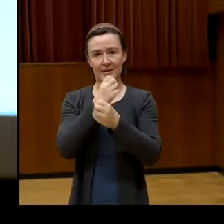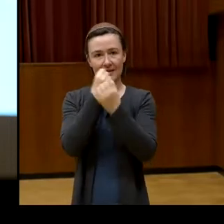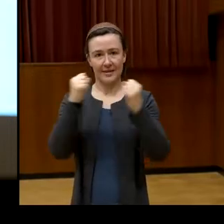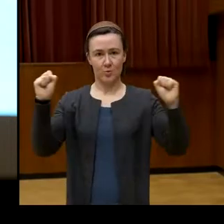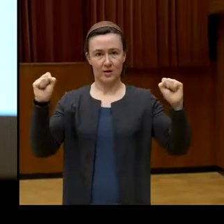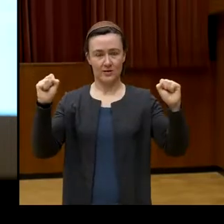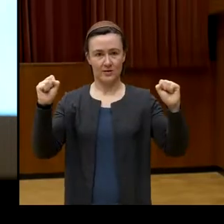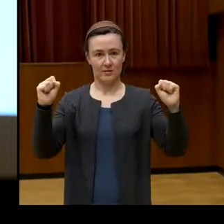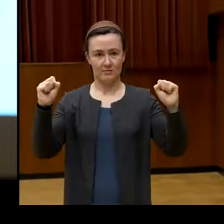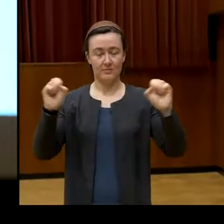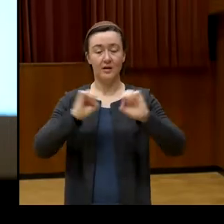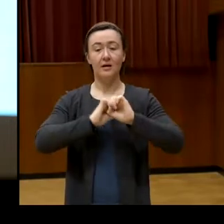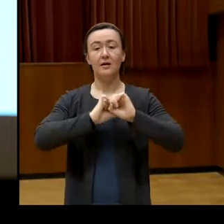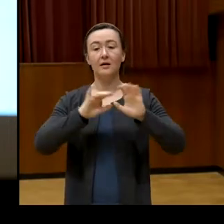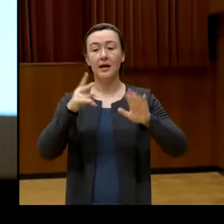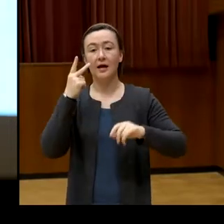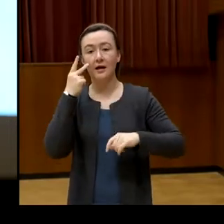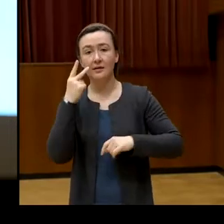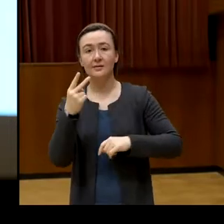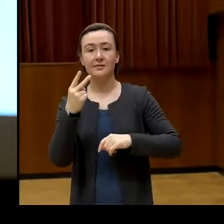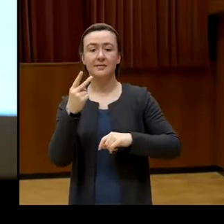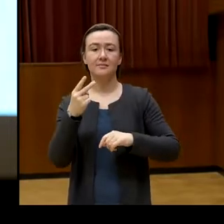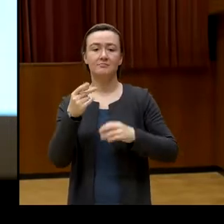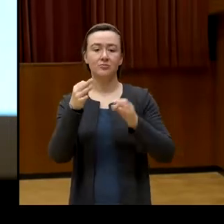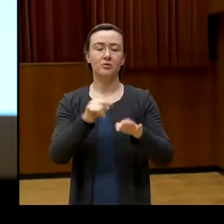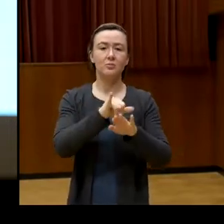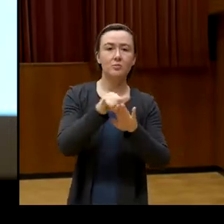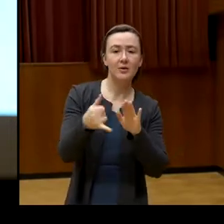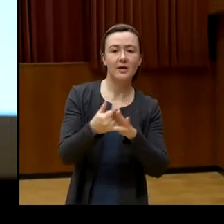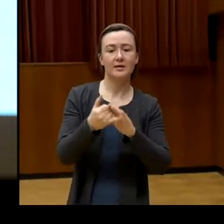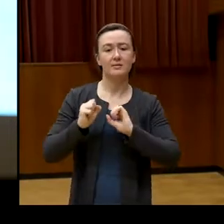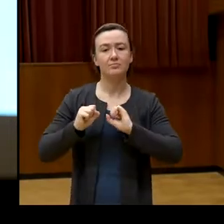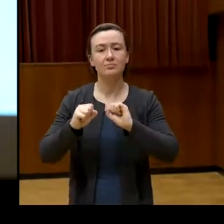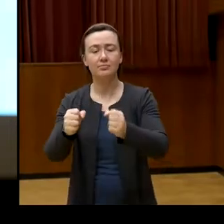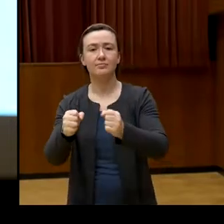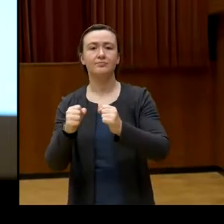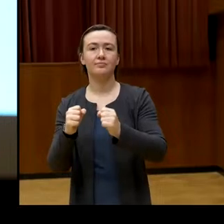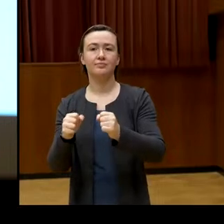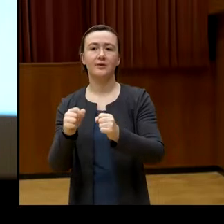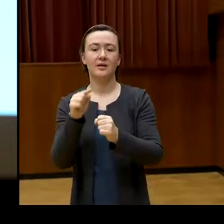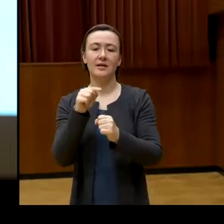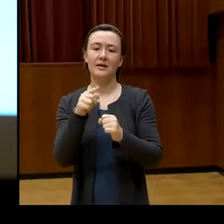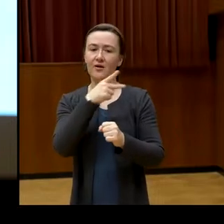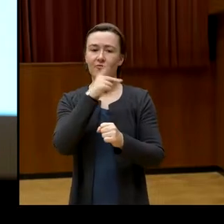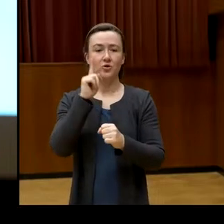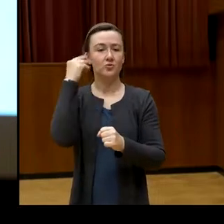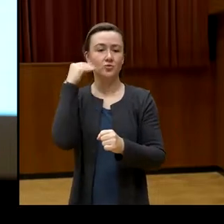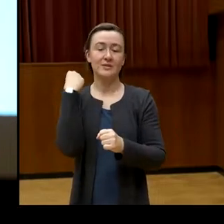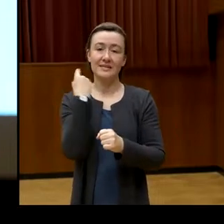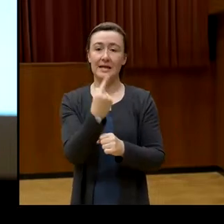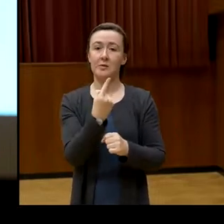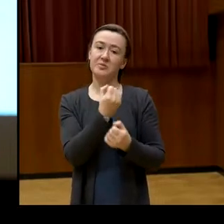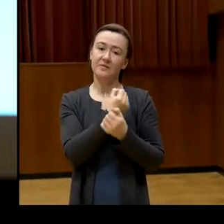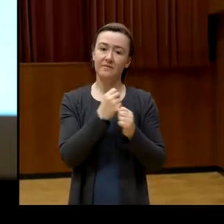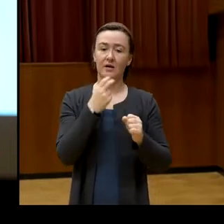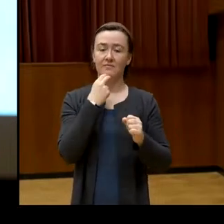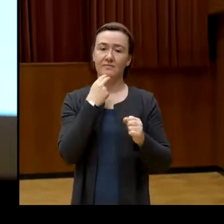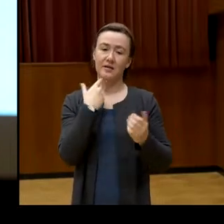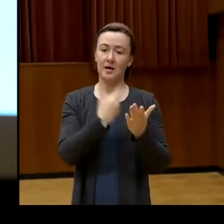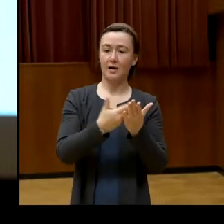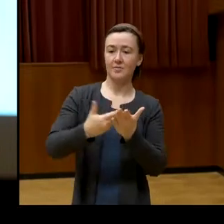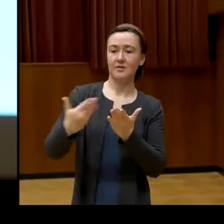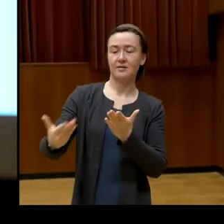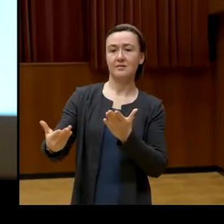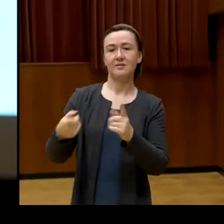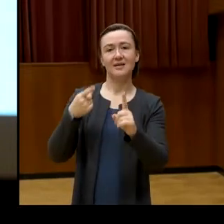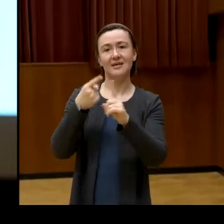sichtbar sind natürlich Projekte und Initiativen, welche die Volkshochschulen als freie Stücken umsetzen, um Teilnehmenden den Zugang